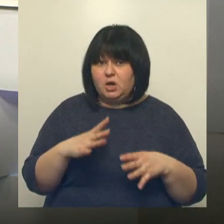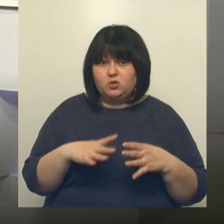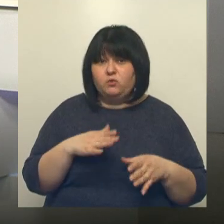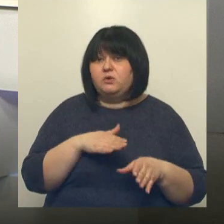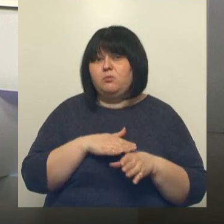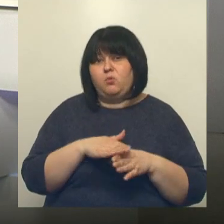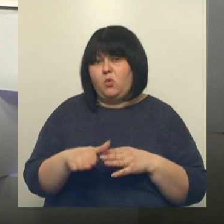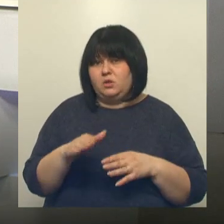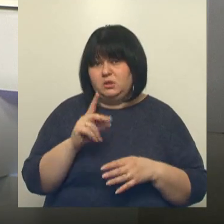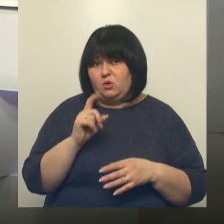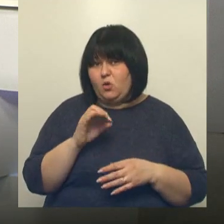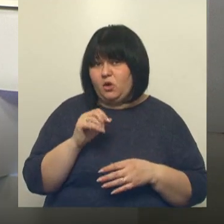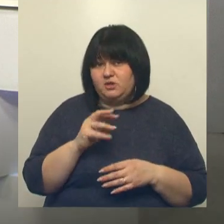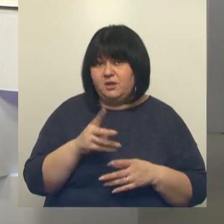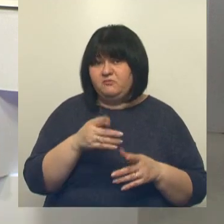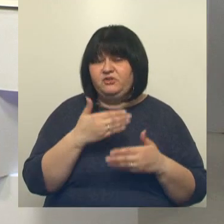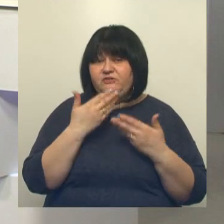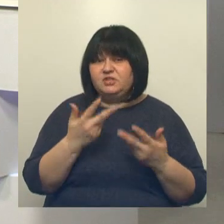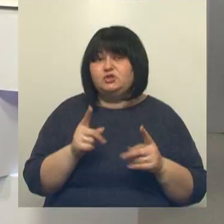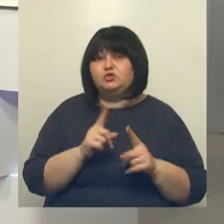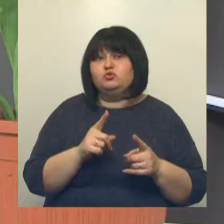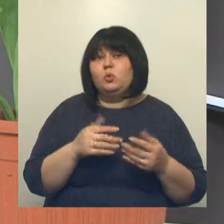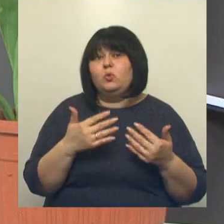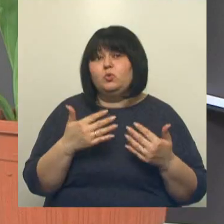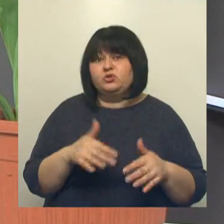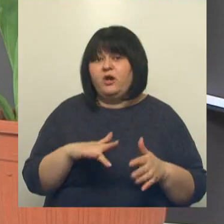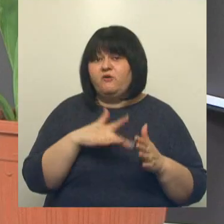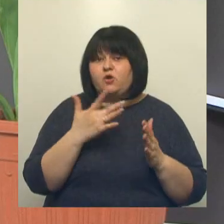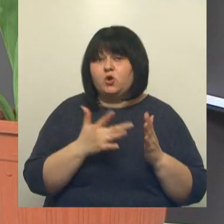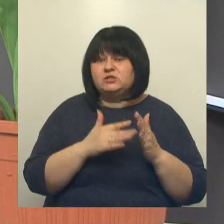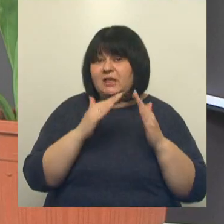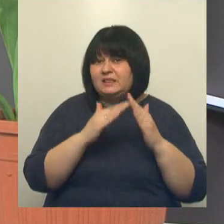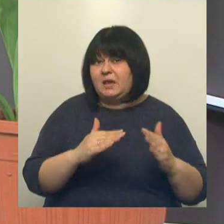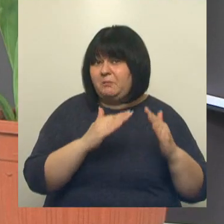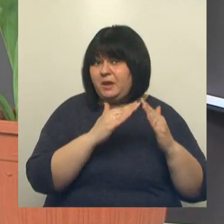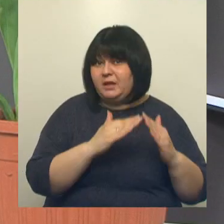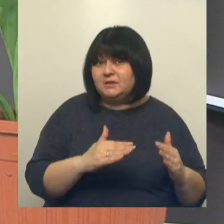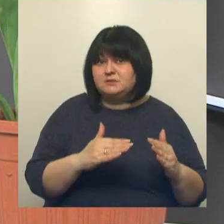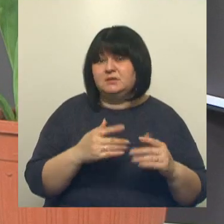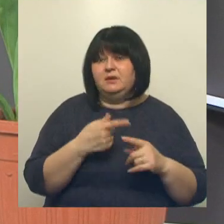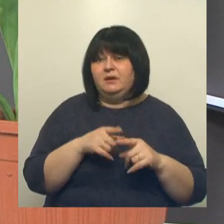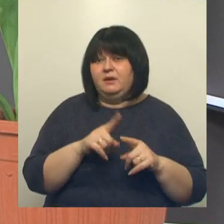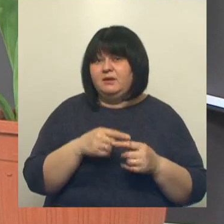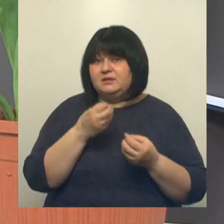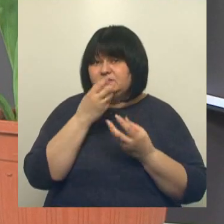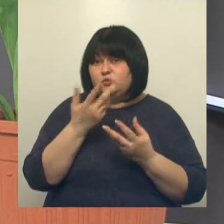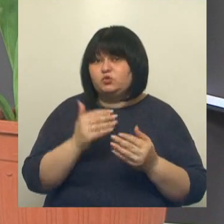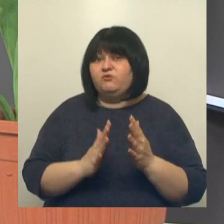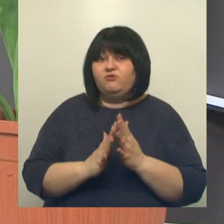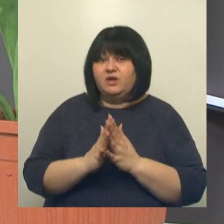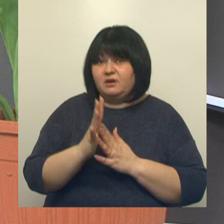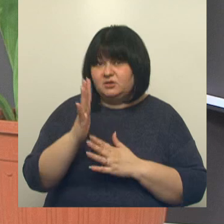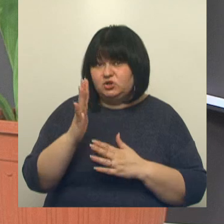ходом. Вы видите, что уже в городских теплицах вот этот экземпляр был выращен.